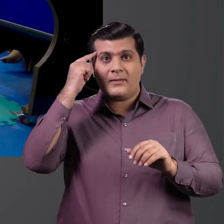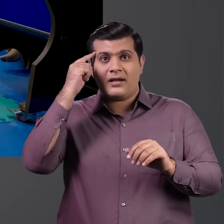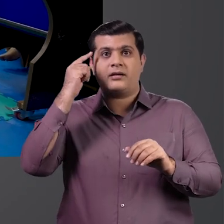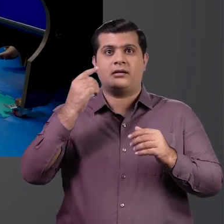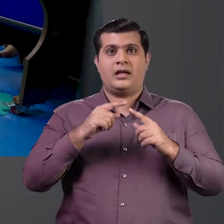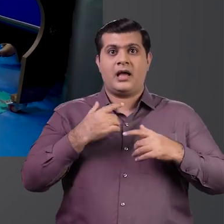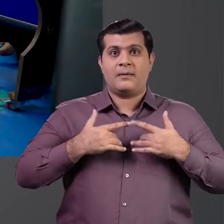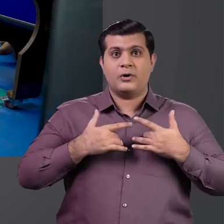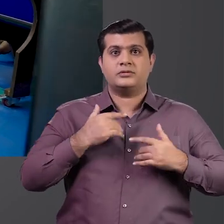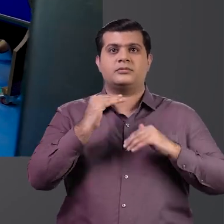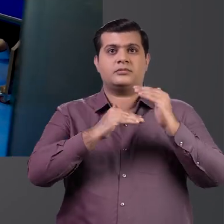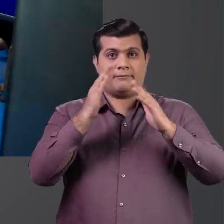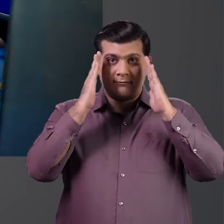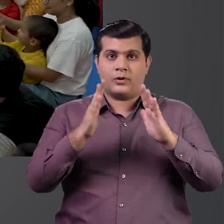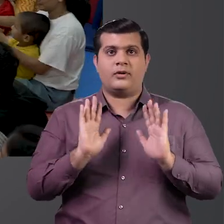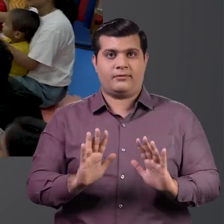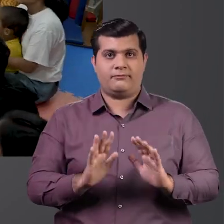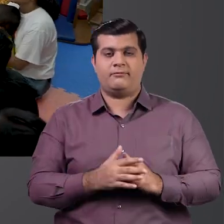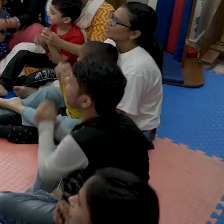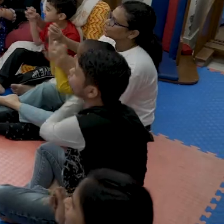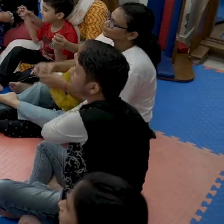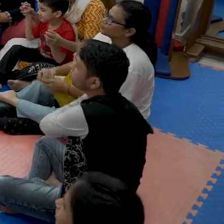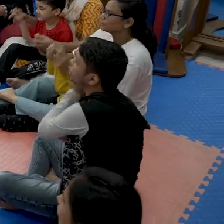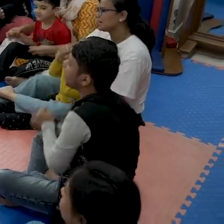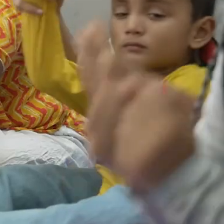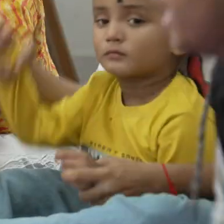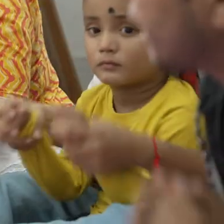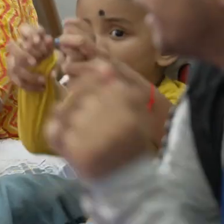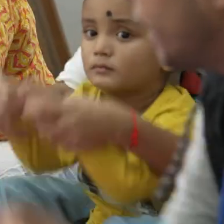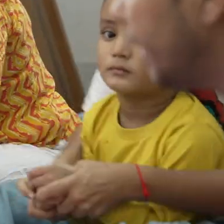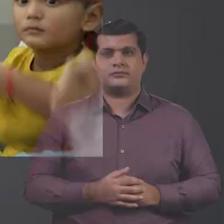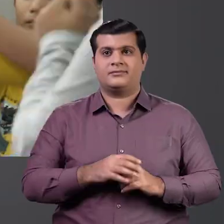प्रेन और Emotional Development पर विशेश ध्यान दिया जाता है